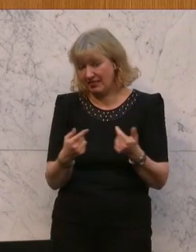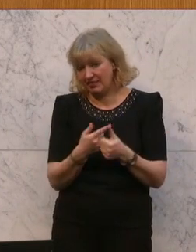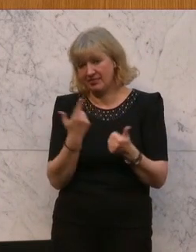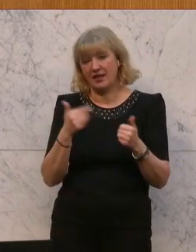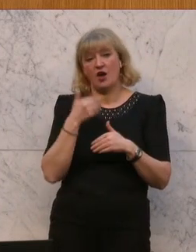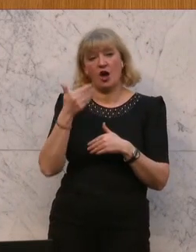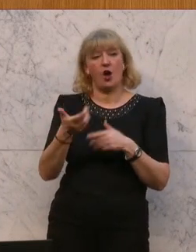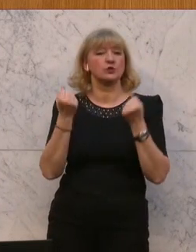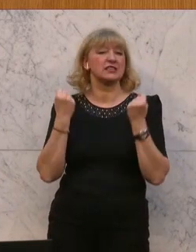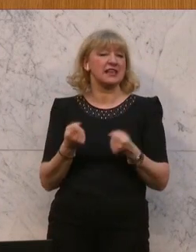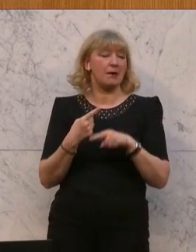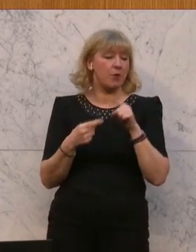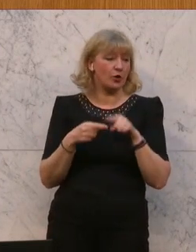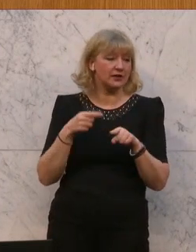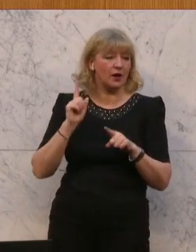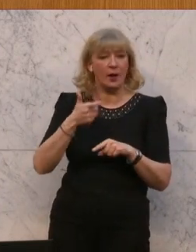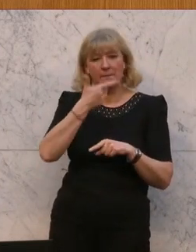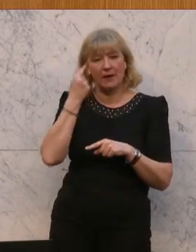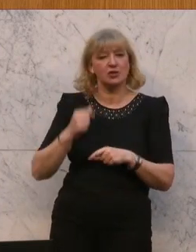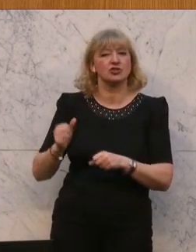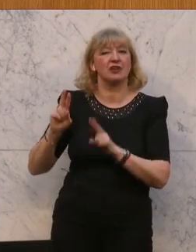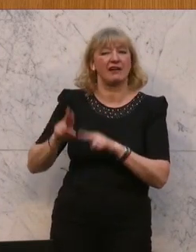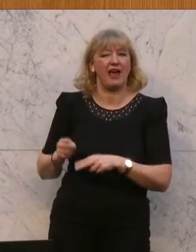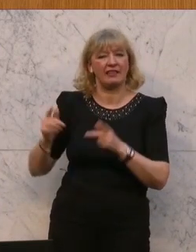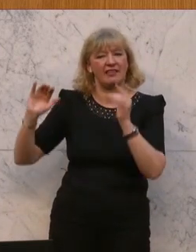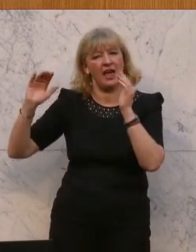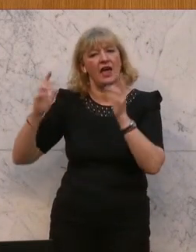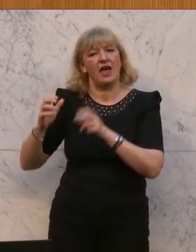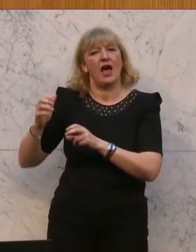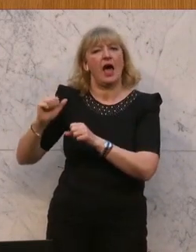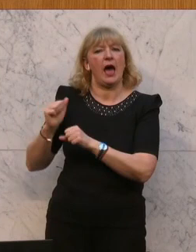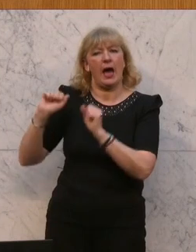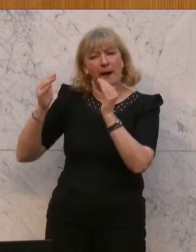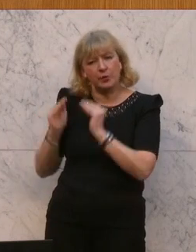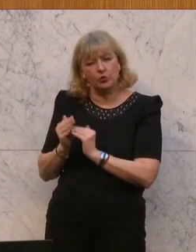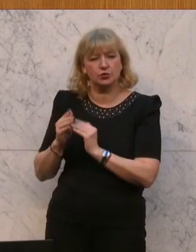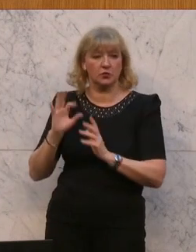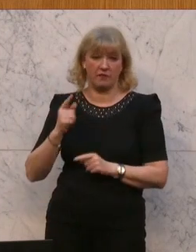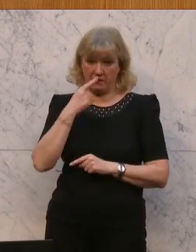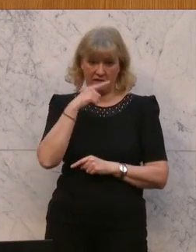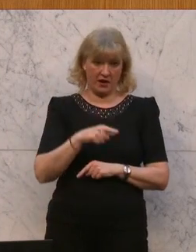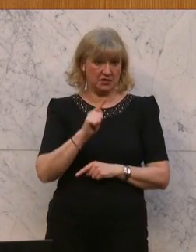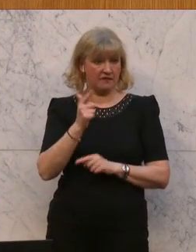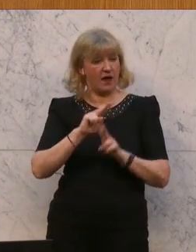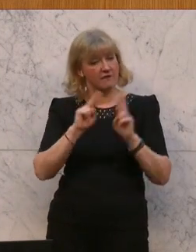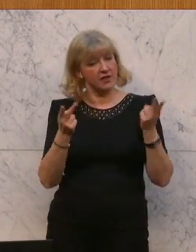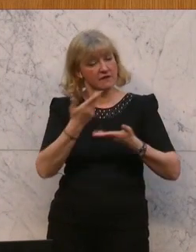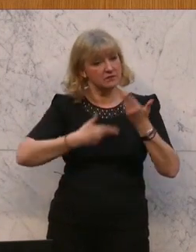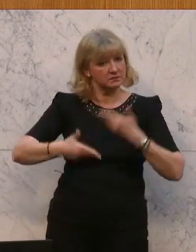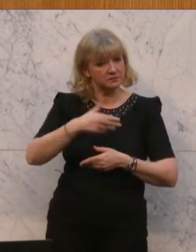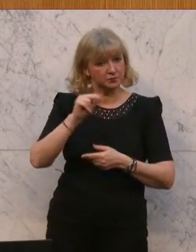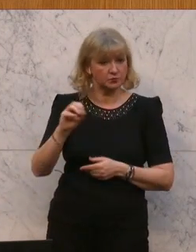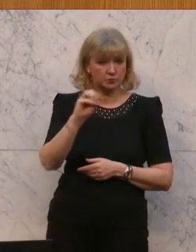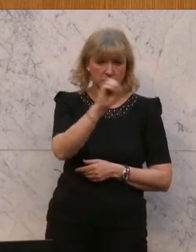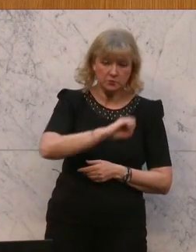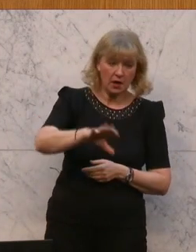Sicherheitspolitik, der Abrüstung der Menschenrechte. Immerhin, Thailand ist die zweitgrößte Volkswirtschaft im Verband der südostasiatischen